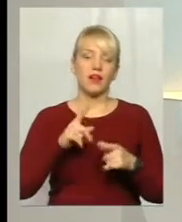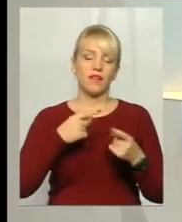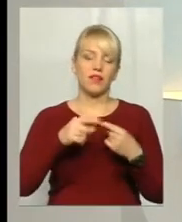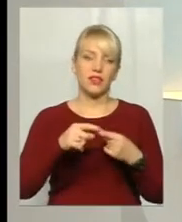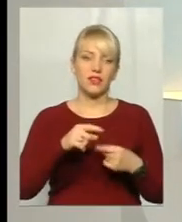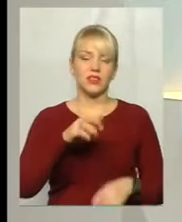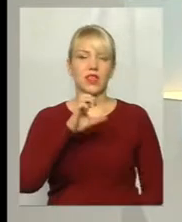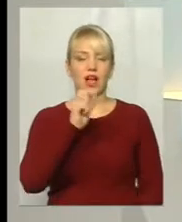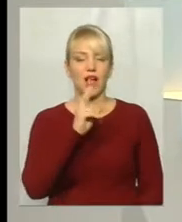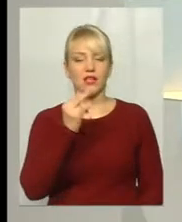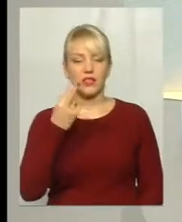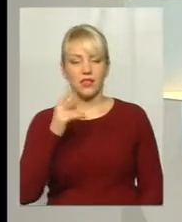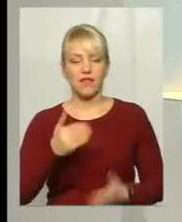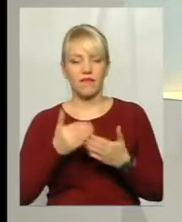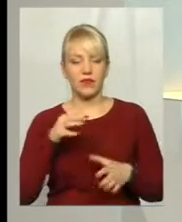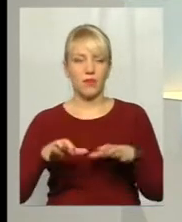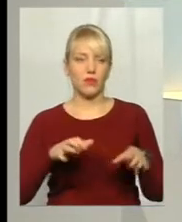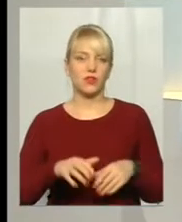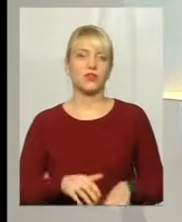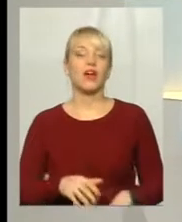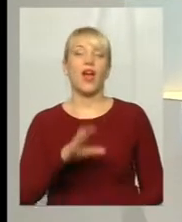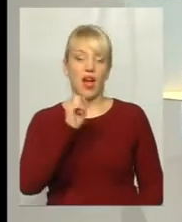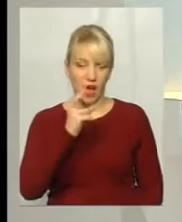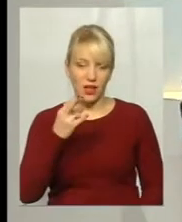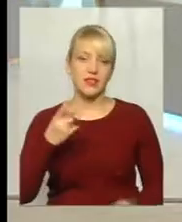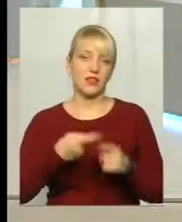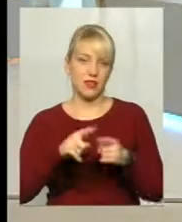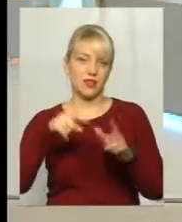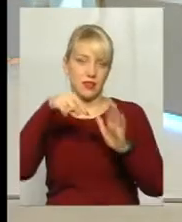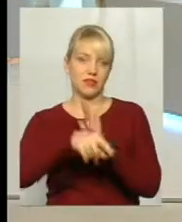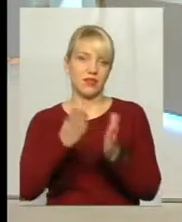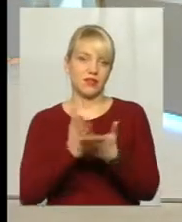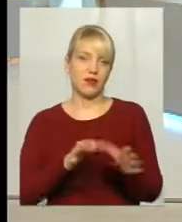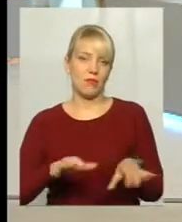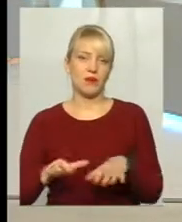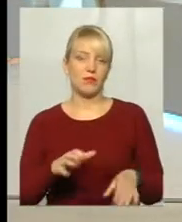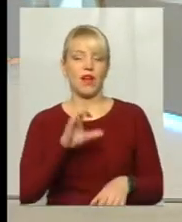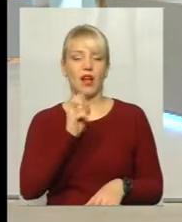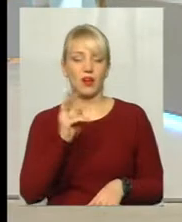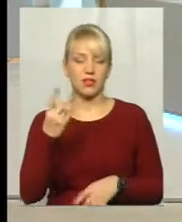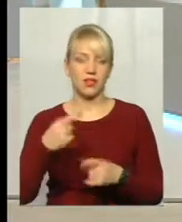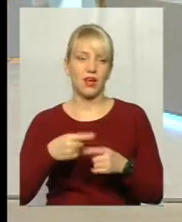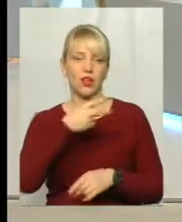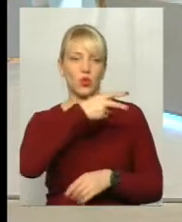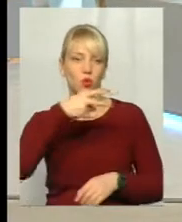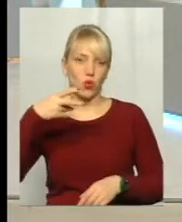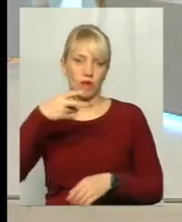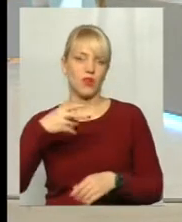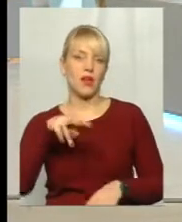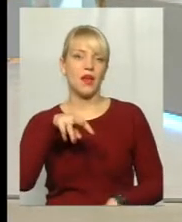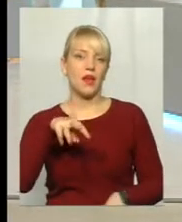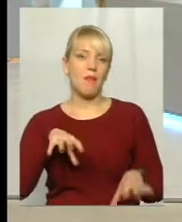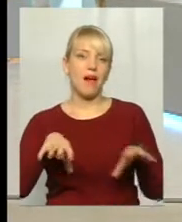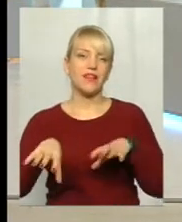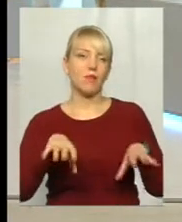від маніпуляції? Акція є маніпуляція, в будь-якому випадку, тому акція можна написати, акція дорівнює маніпуляція. Питання